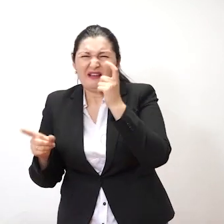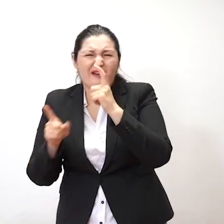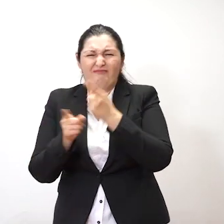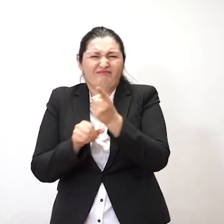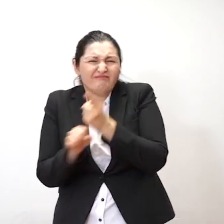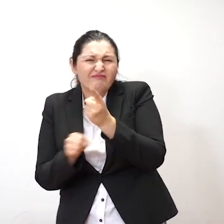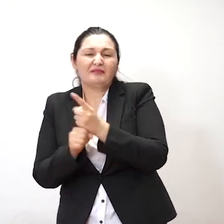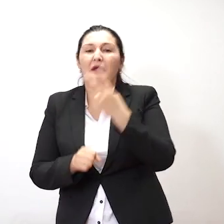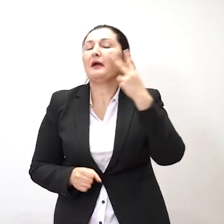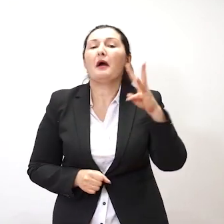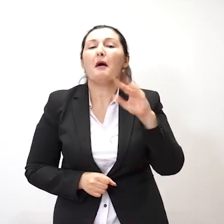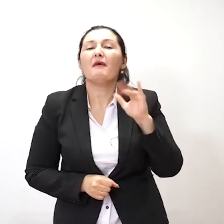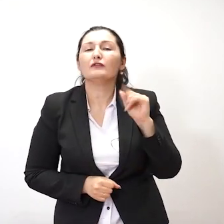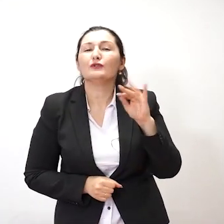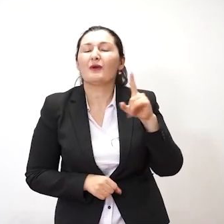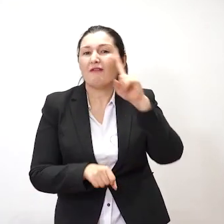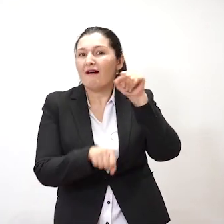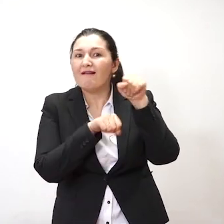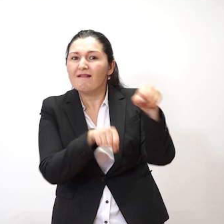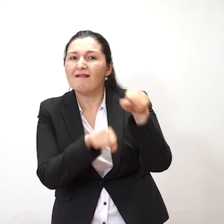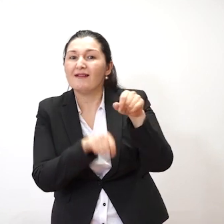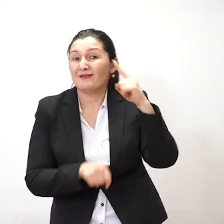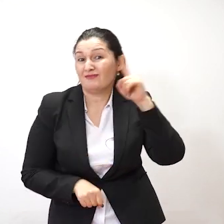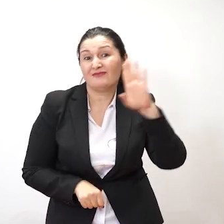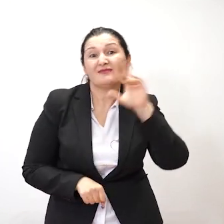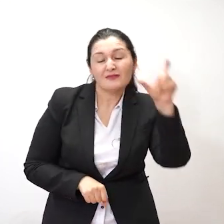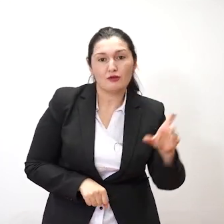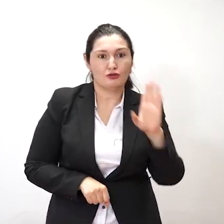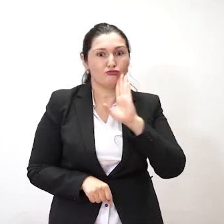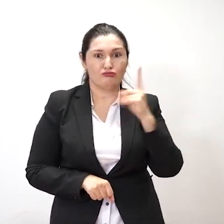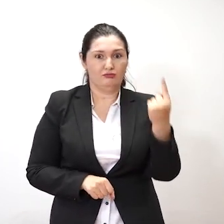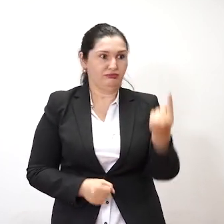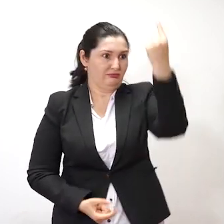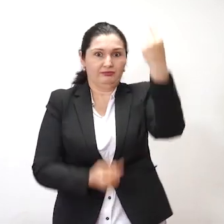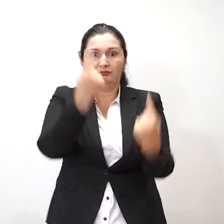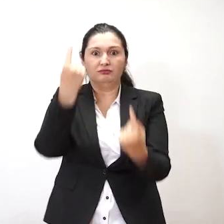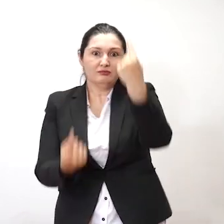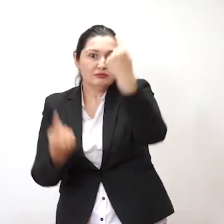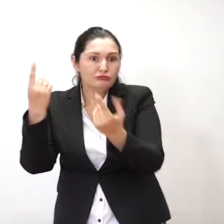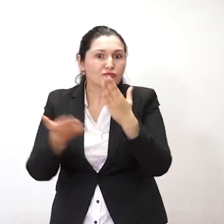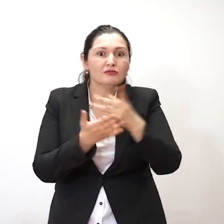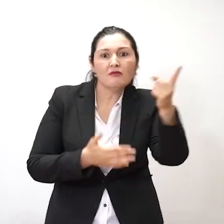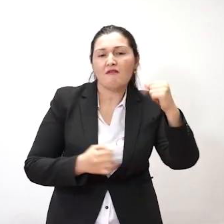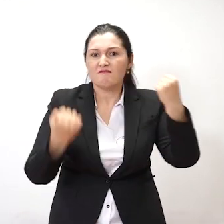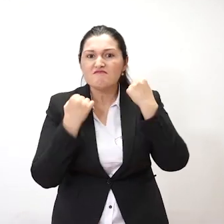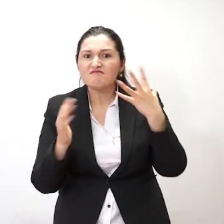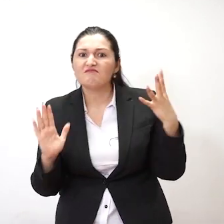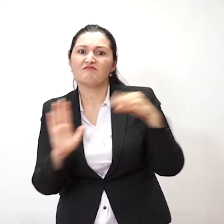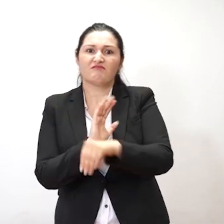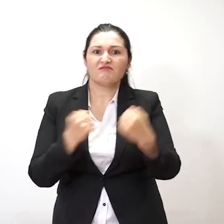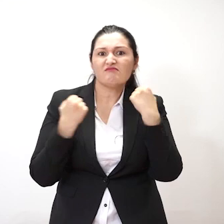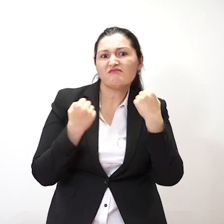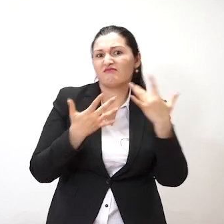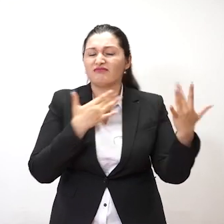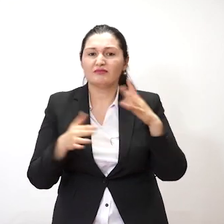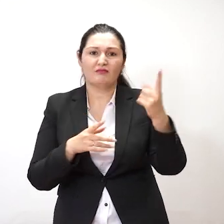معاشد ، دیگر دخترو هستیم و شهیداند رو هستیم و اولکر واقع ذرستیم و